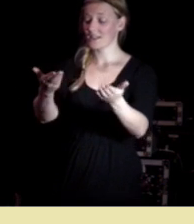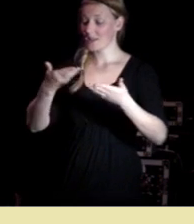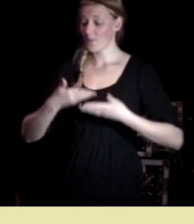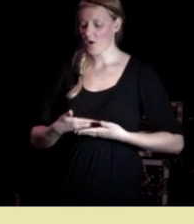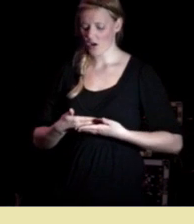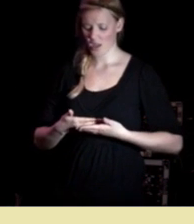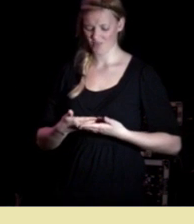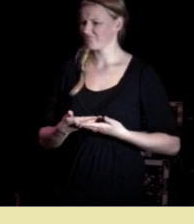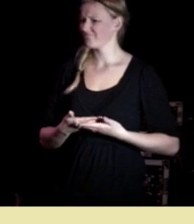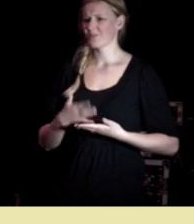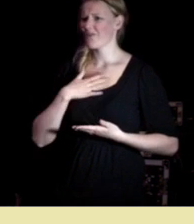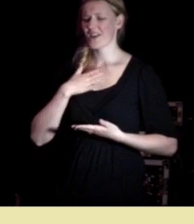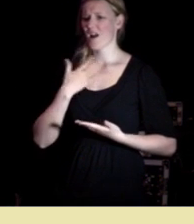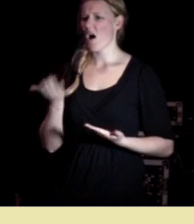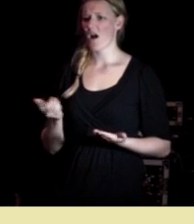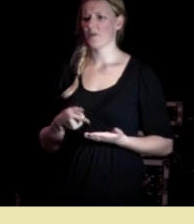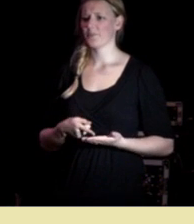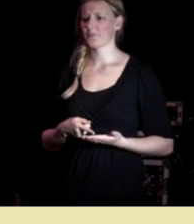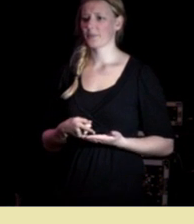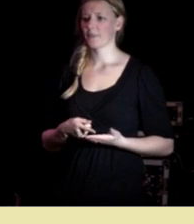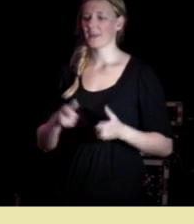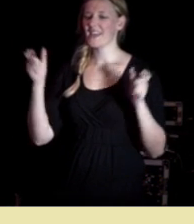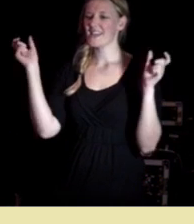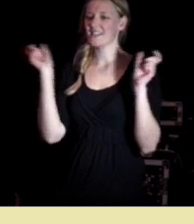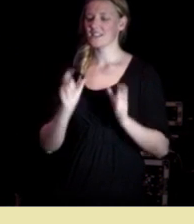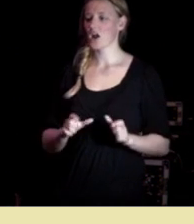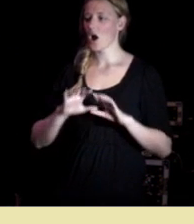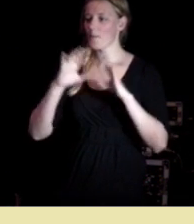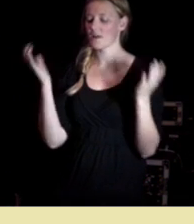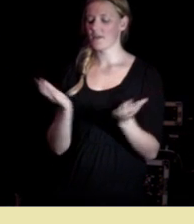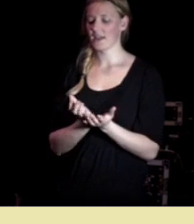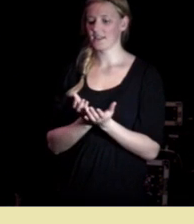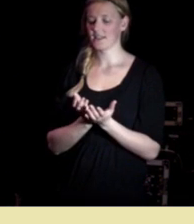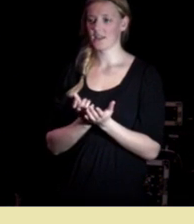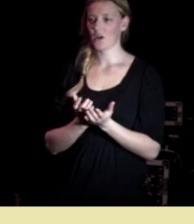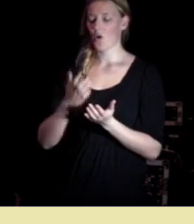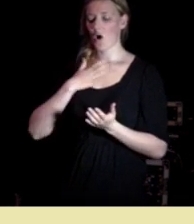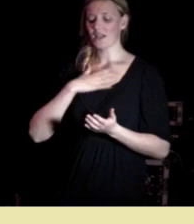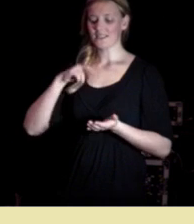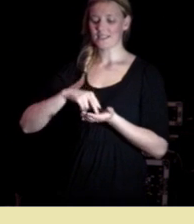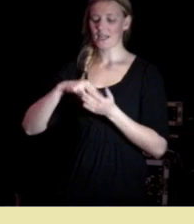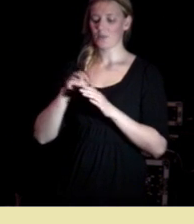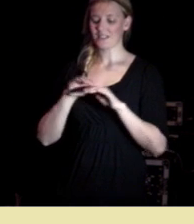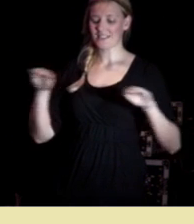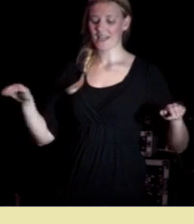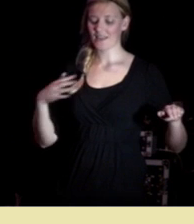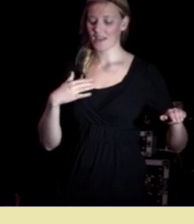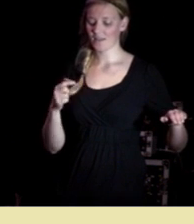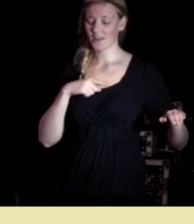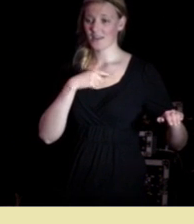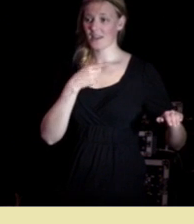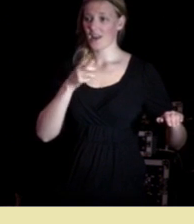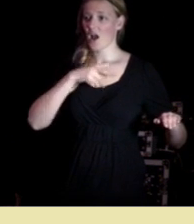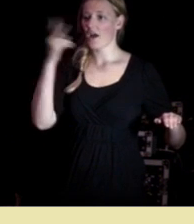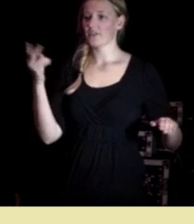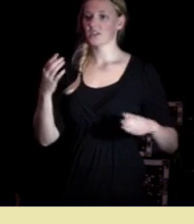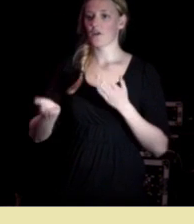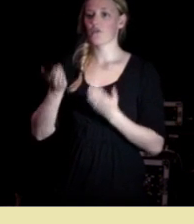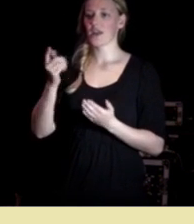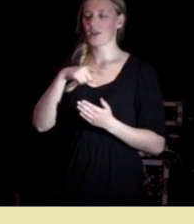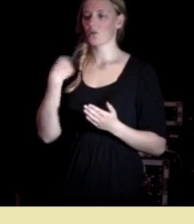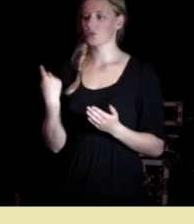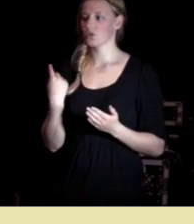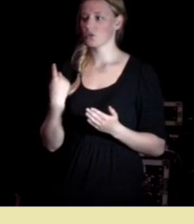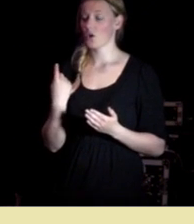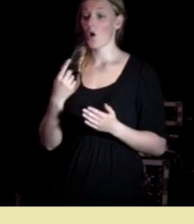ikke tilbake det de ville det er en ganske riske i verden det er å og sette seg selv ut på en scene for å bli vurdert og mange vurderer seg